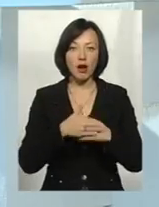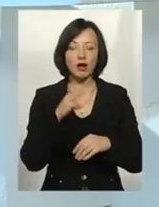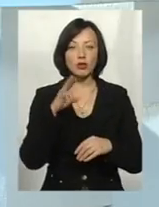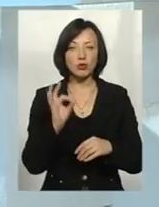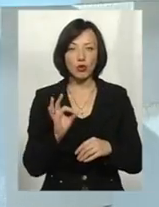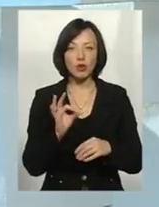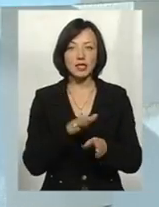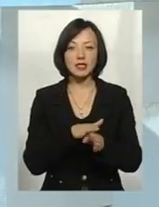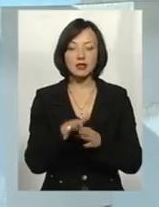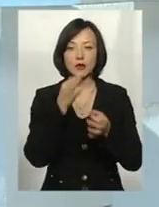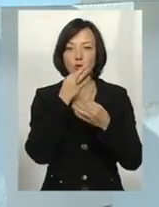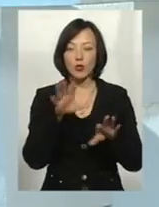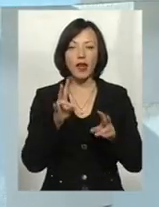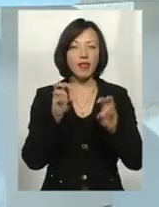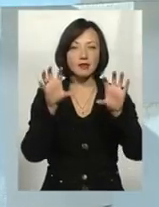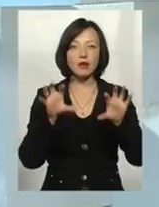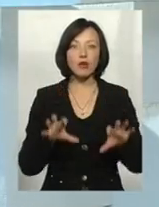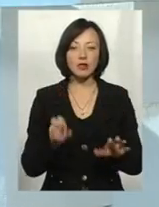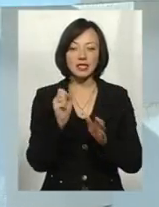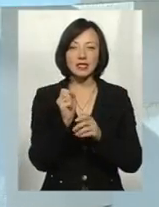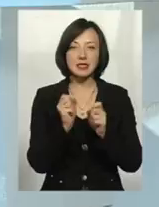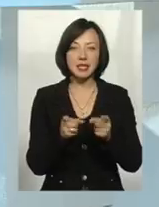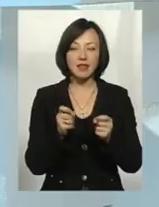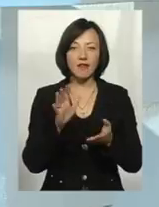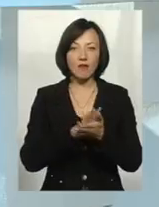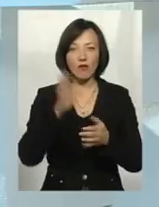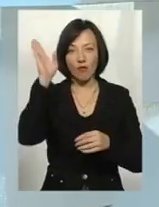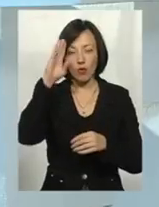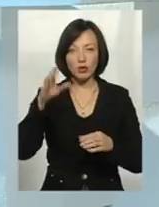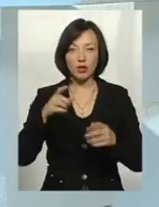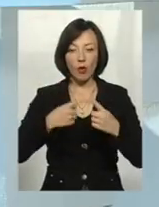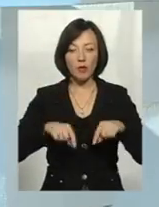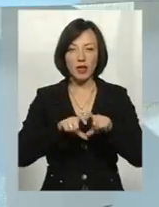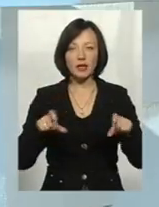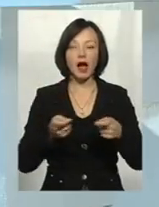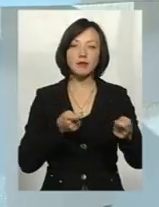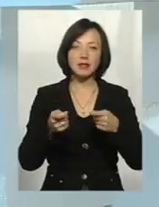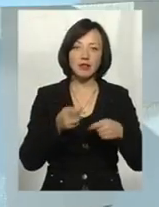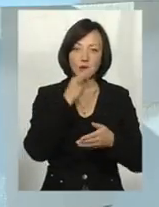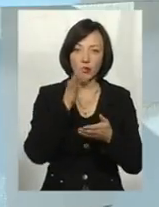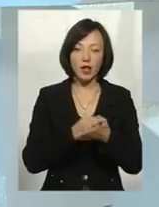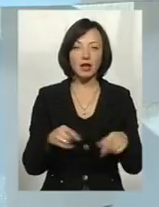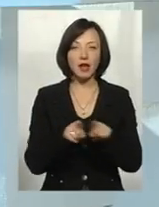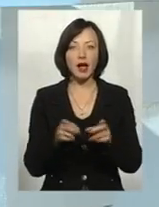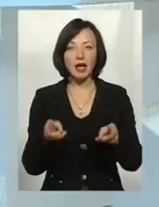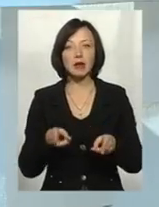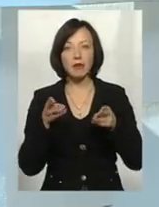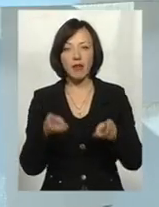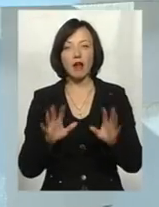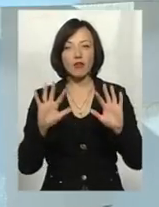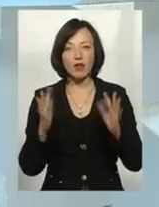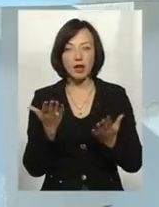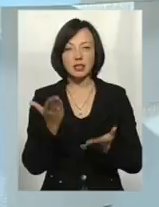здійснення будь-яких несанкціонних скидів водні об'єкти передбачено як адміністративну відповідальність, так і кримінальну. Це в разі, якщо